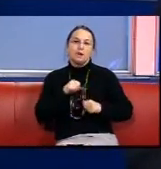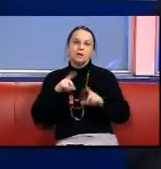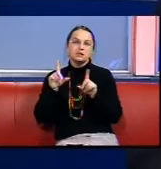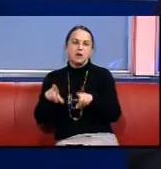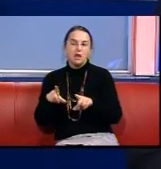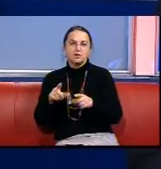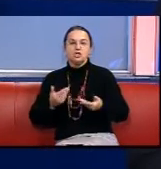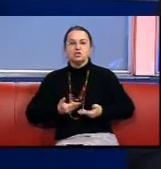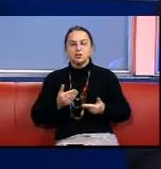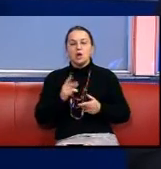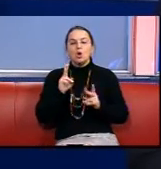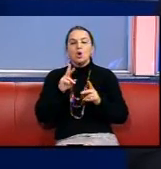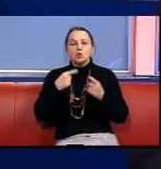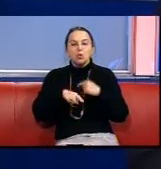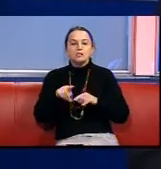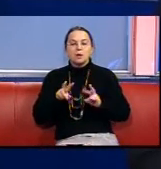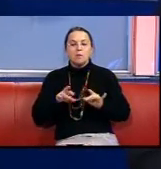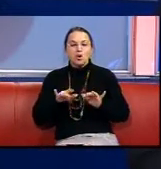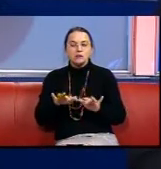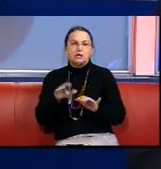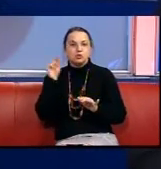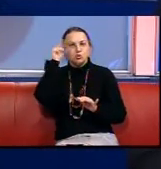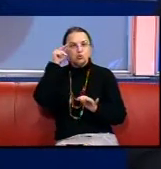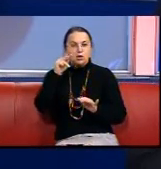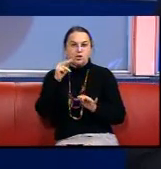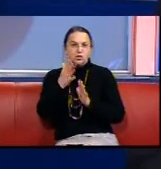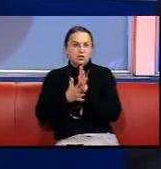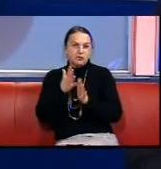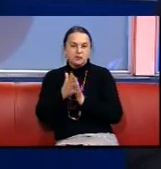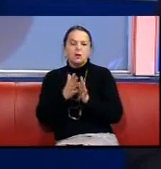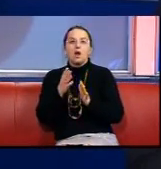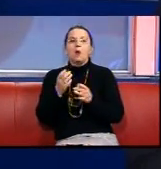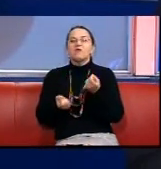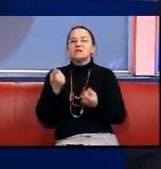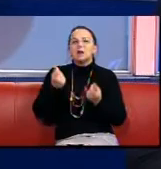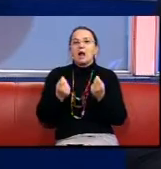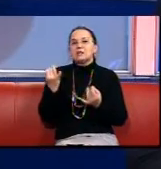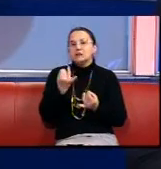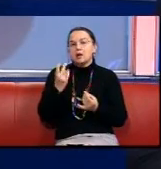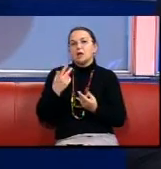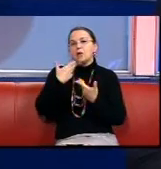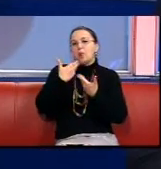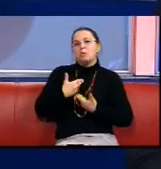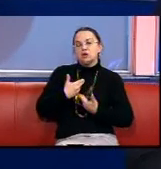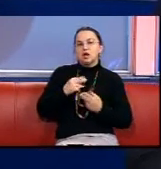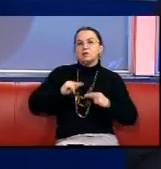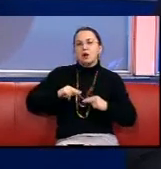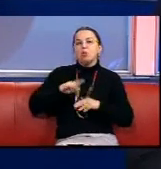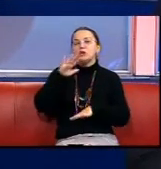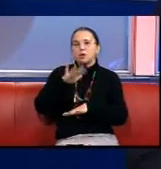процесу изучення жестового языка, ну, починають возникати інтереси К нам обращаються, наприклад, роботники банков,